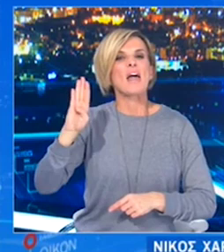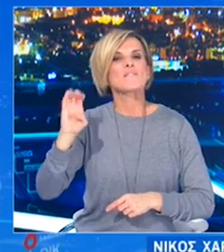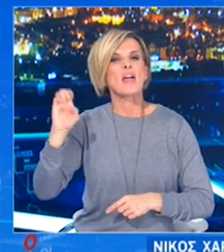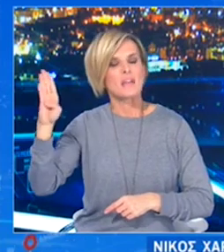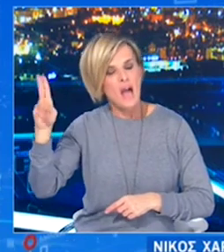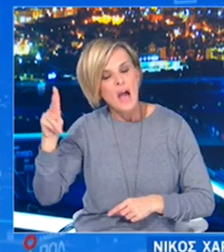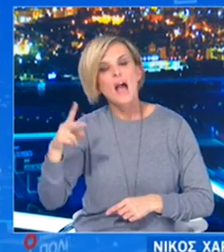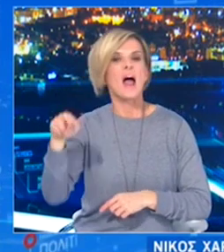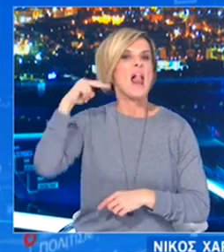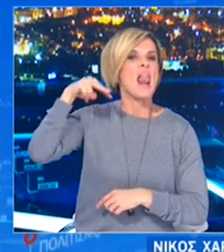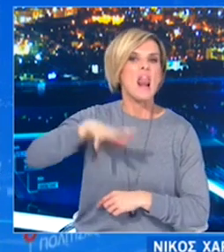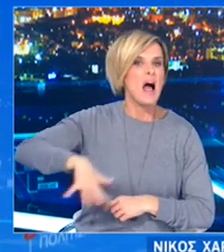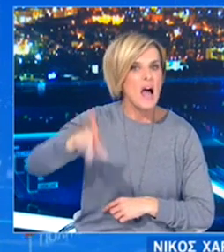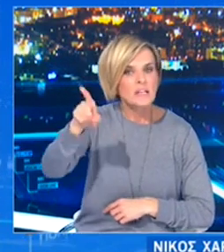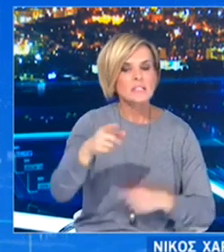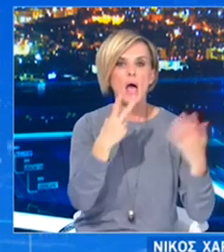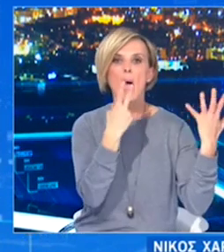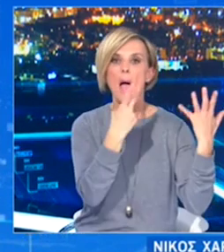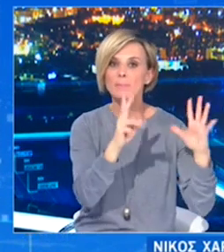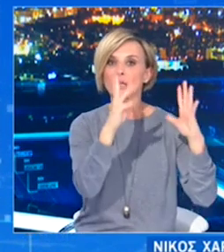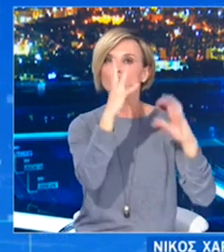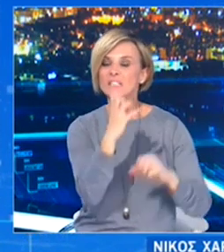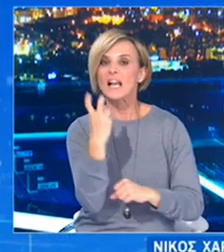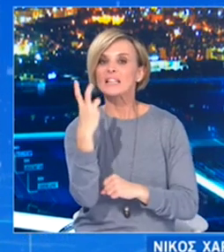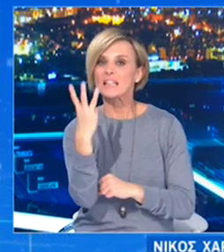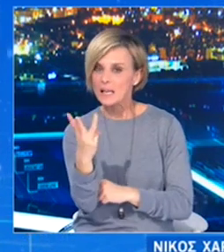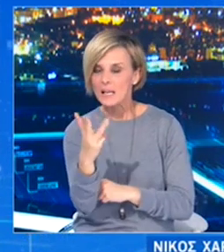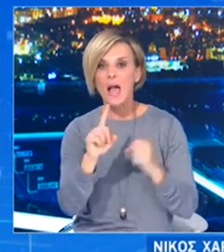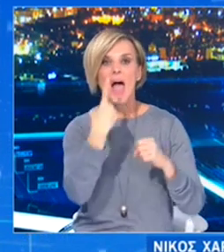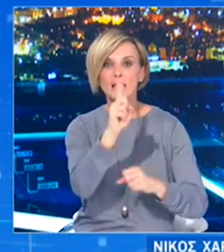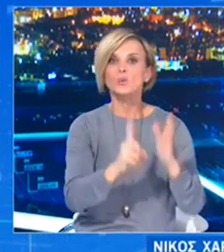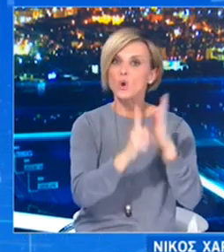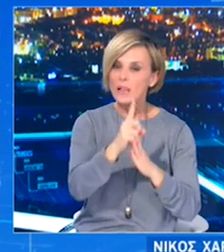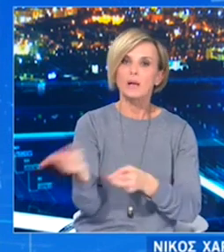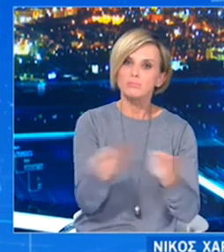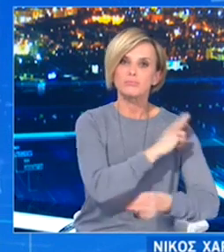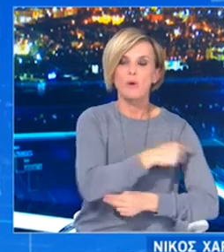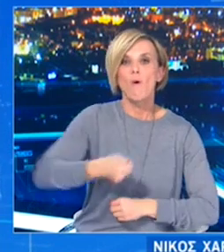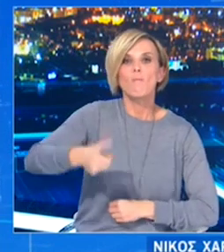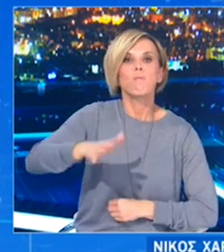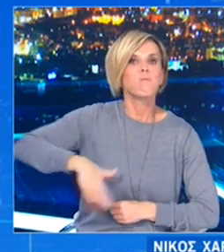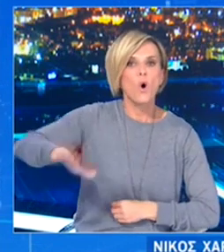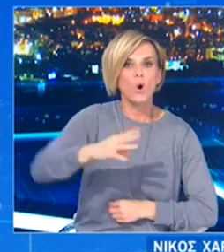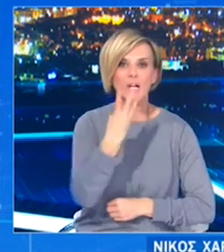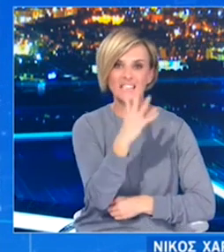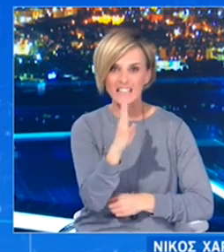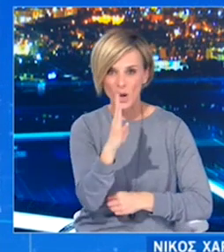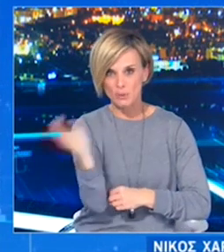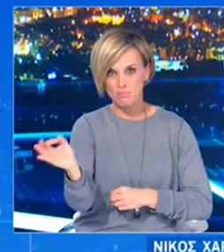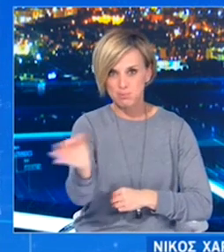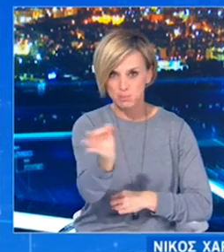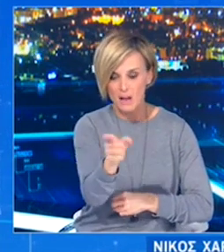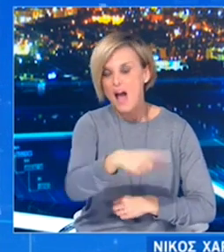Λάρισσας με 873 κρούσματα, από τα οποία 111 νοσηλεύονται. Της Μαγνησίας με 402 κρούσματα, από τα οποία 36